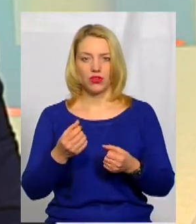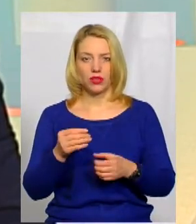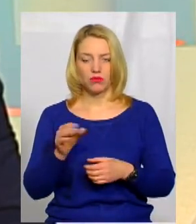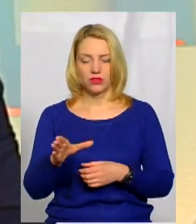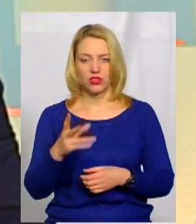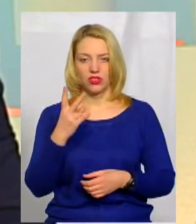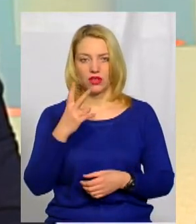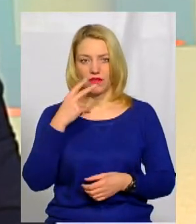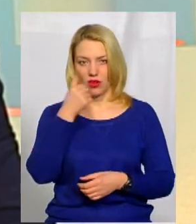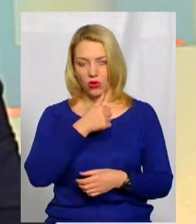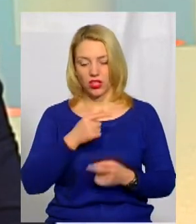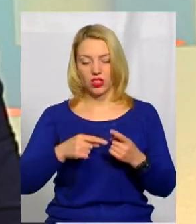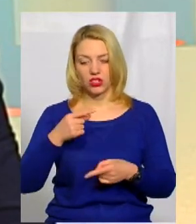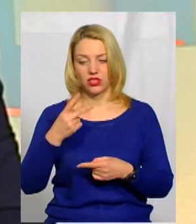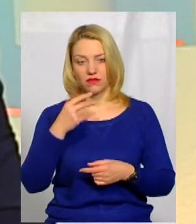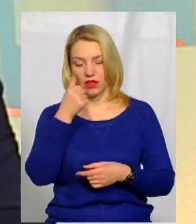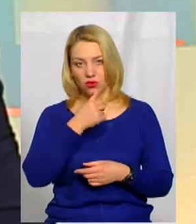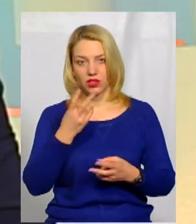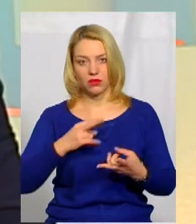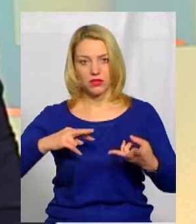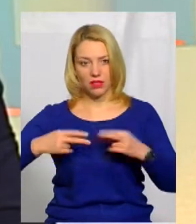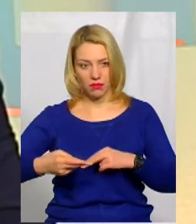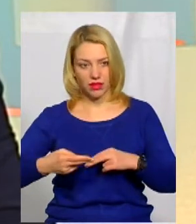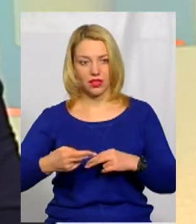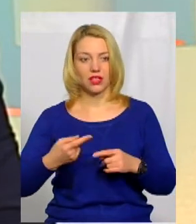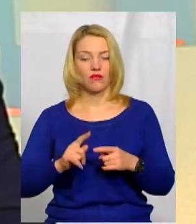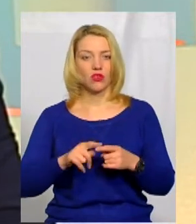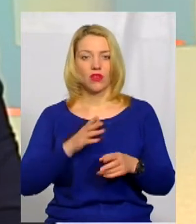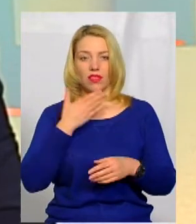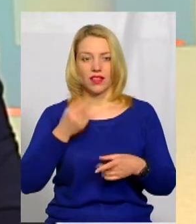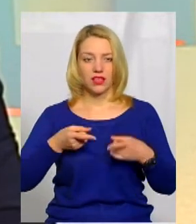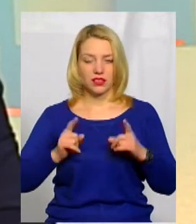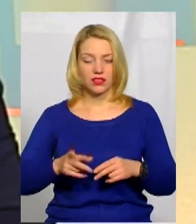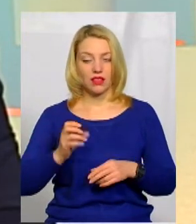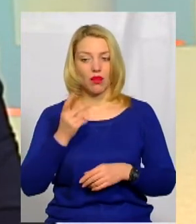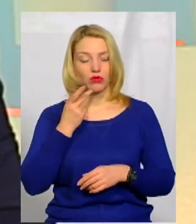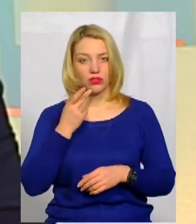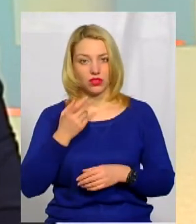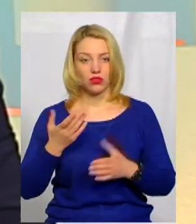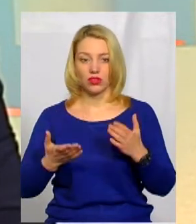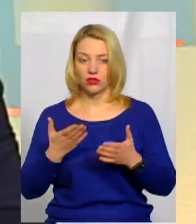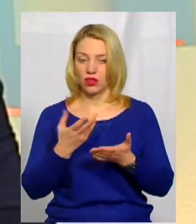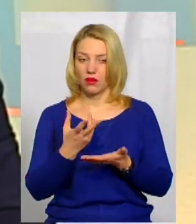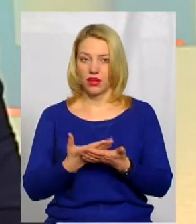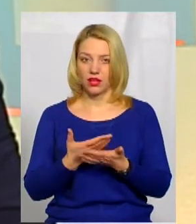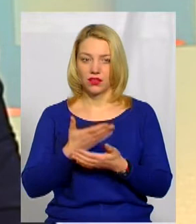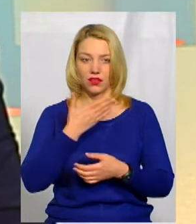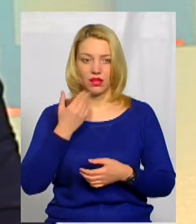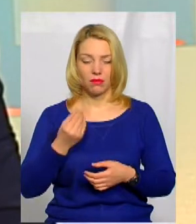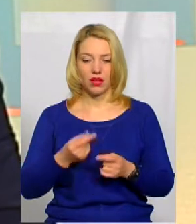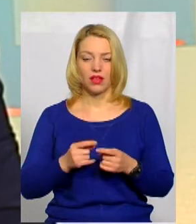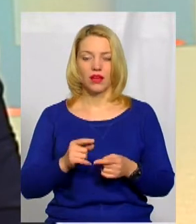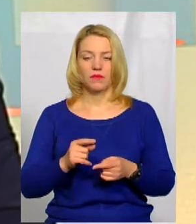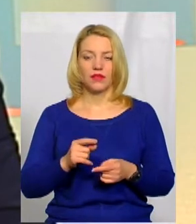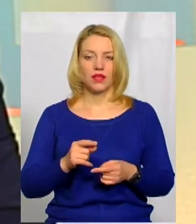два роки, наприклад, потрібно замінити, бо воно стає недійсним на постійне. Також, наприклад, якщо немає в посвідченні водія терміну